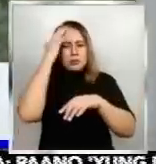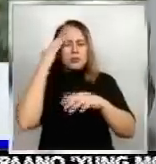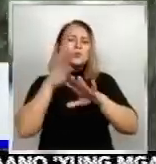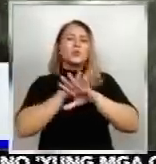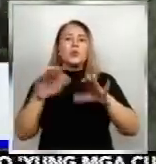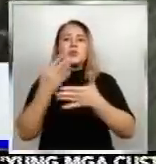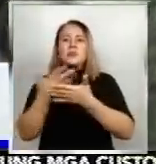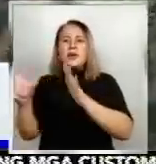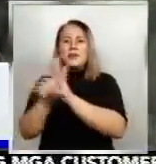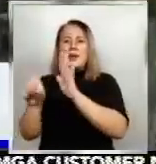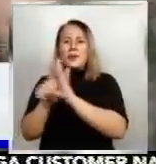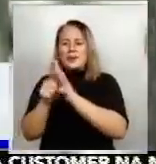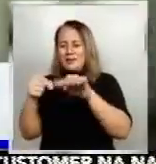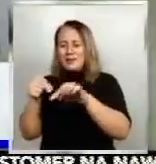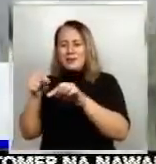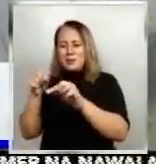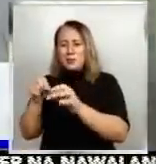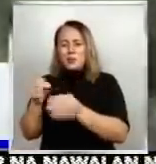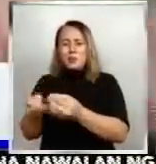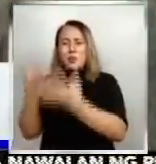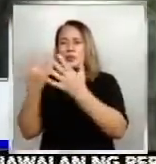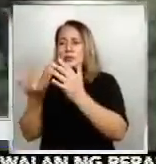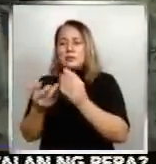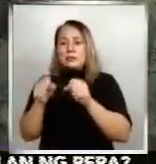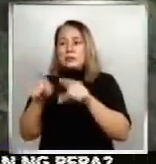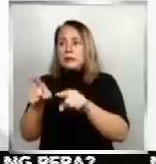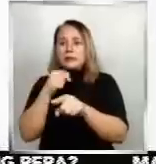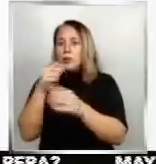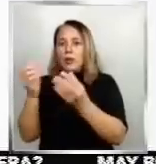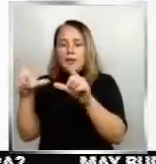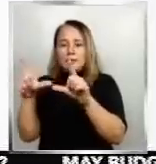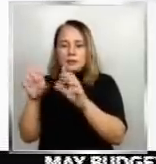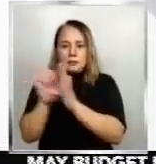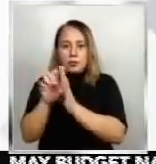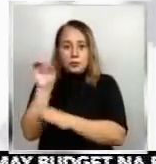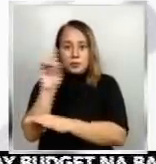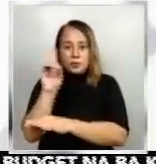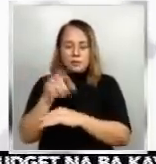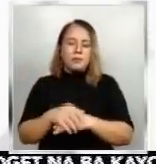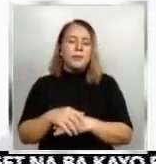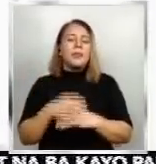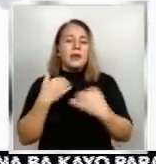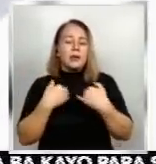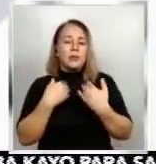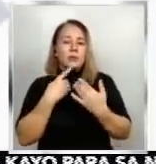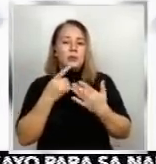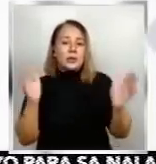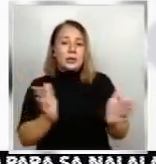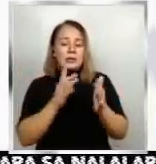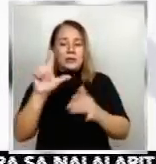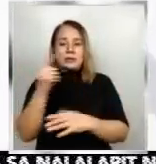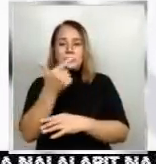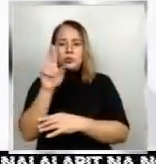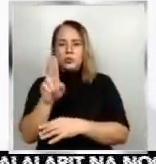mga paputok na itinitinda sa mga hindi lisensyadong retailer tulad sa Divisorya. Although yung bagas ay ni-encourage na ang LGU na magkaroon